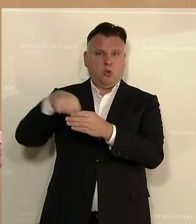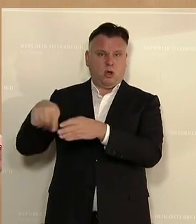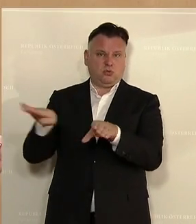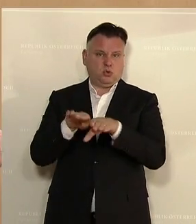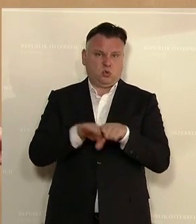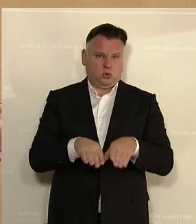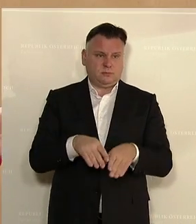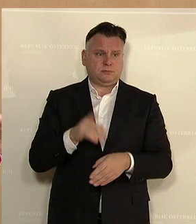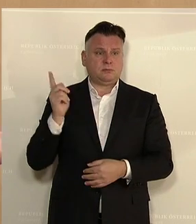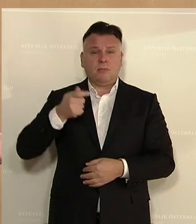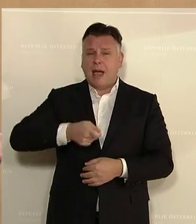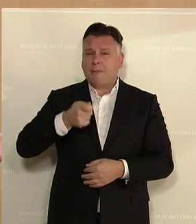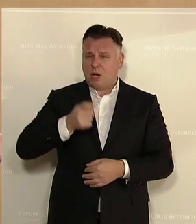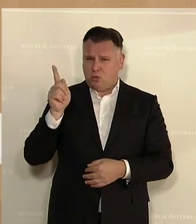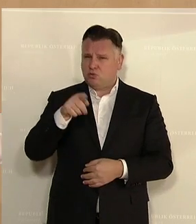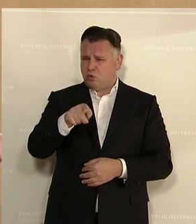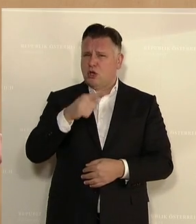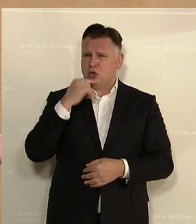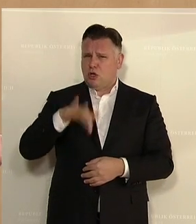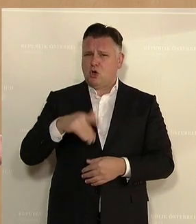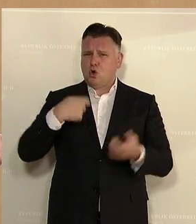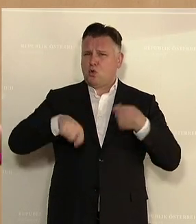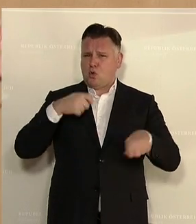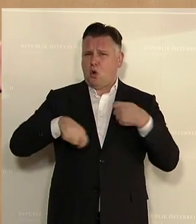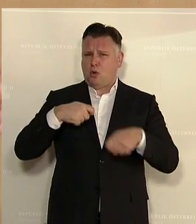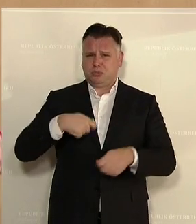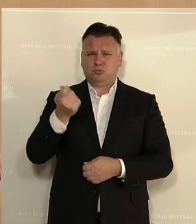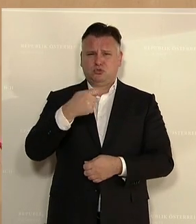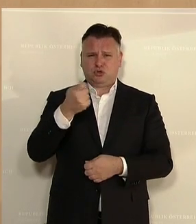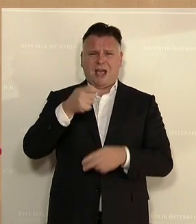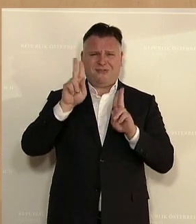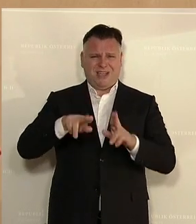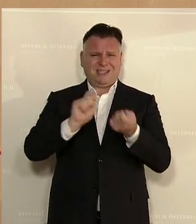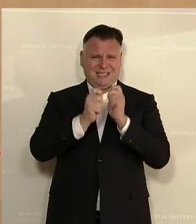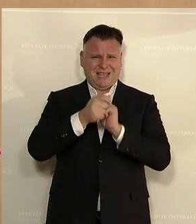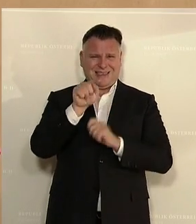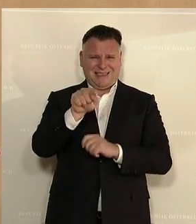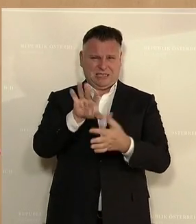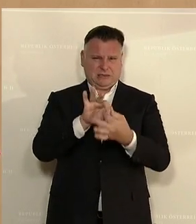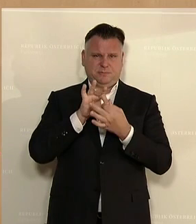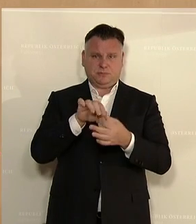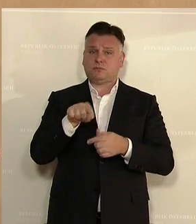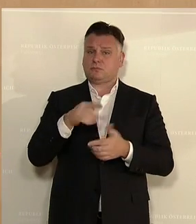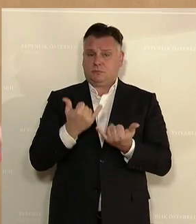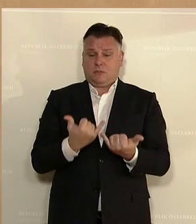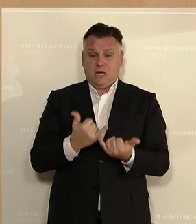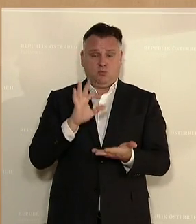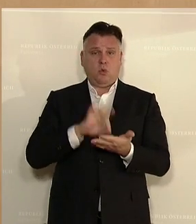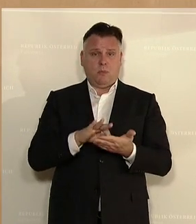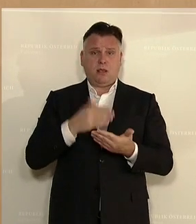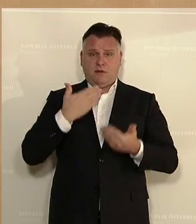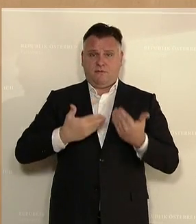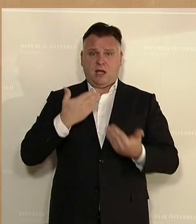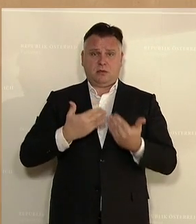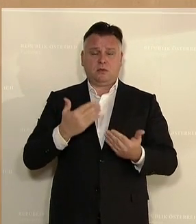Frau Abgeordnete, Sie sprechen an auf die Verhandlungen zum Korruptionsstrafrechtsänderungsgesetz. Die Verhandlungen laufen bei den